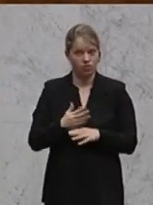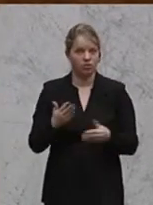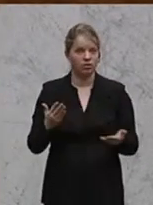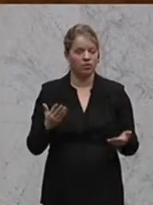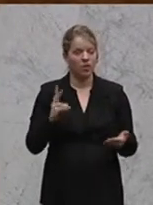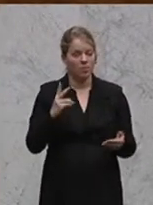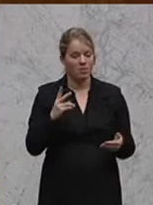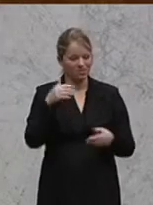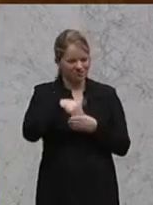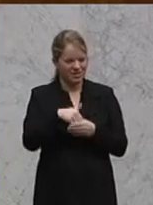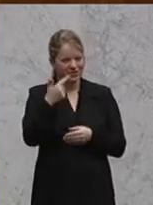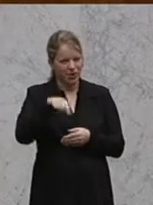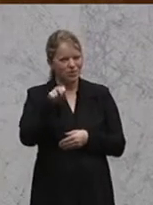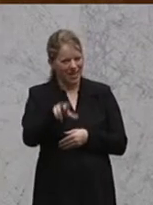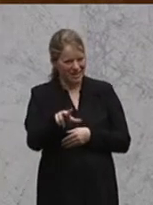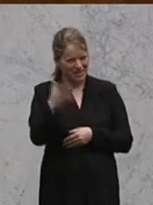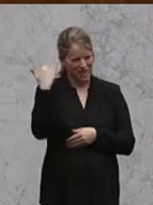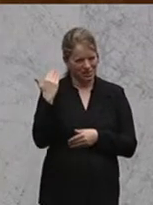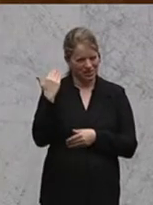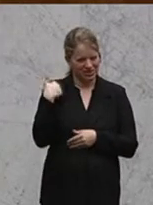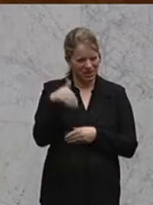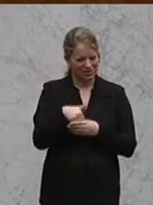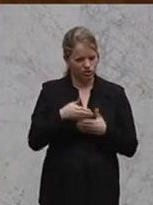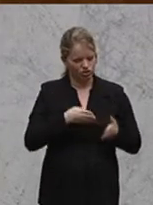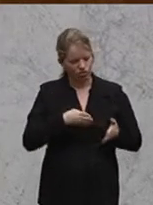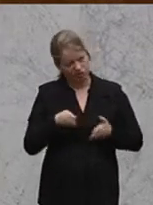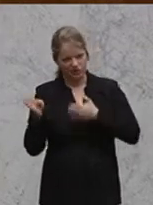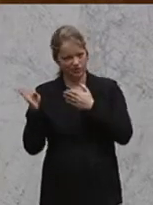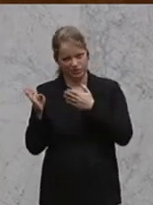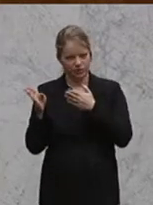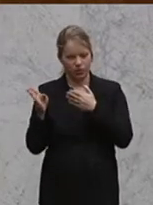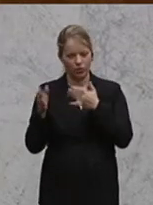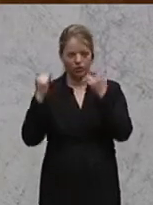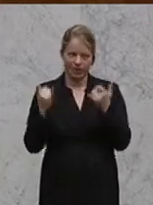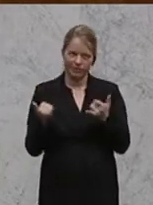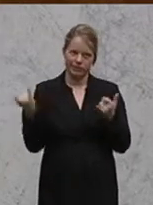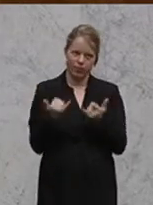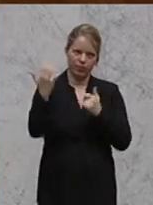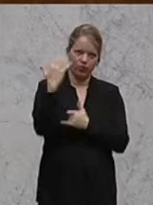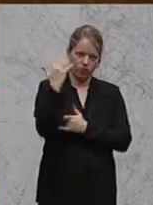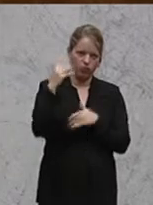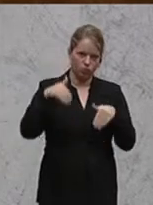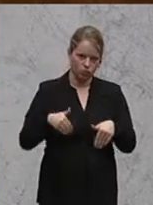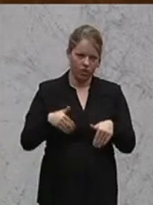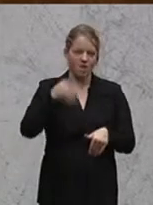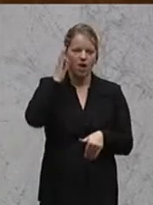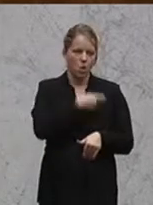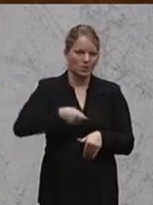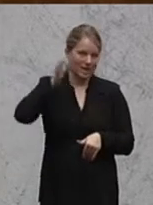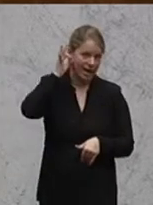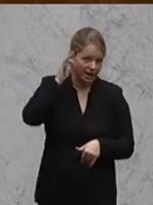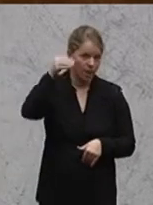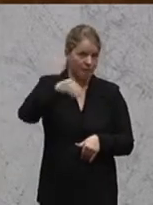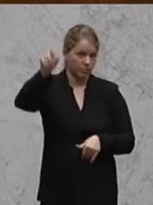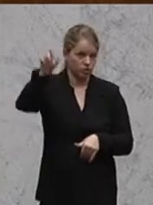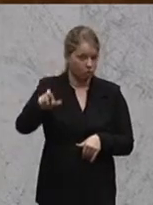weil nachdem 2013 das schiefgegangen ist und wir uns das dauernd vorhalten lassen müssen, da hat die Frau Kommissarin Malmström ja recht, was regt sich